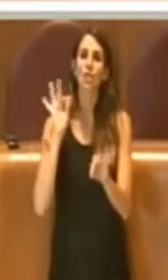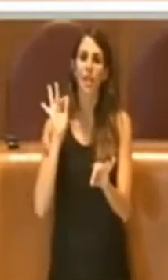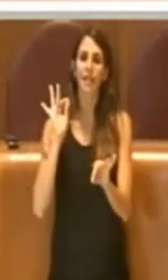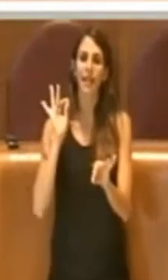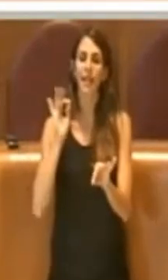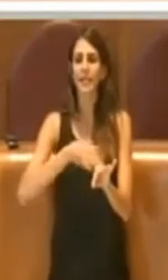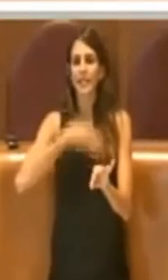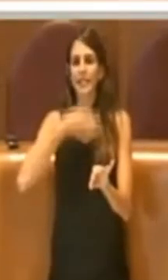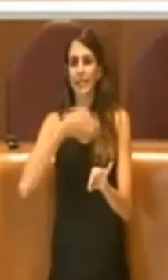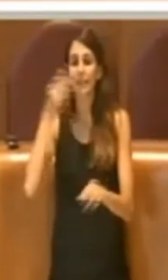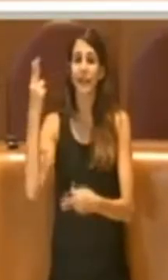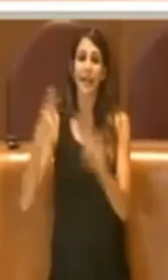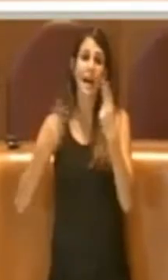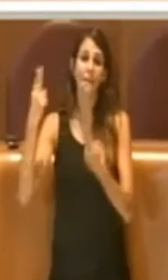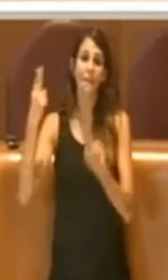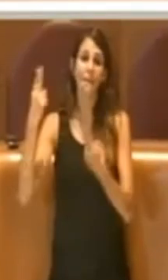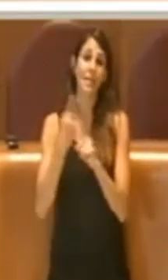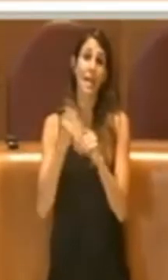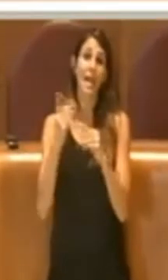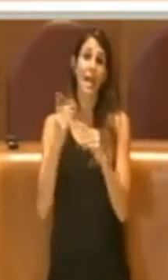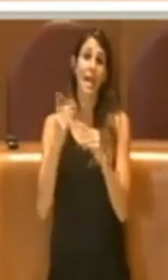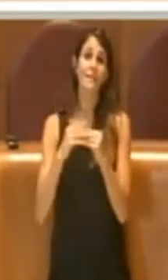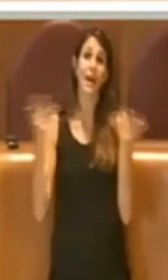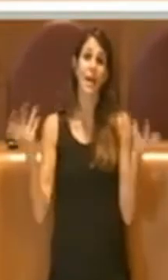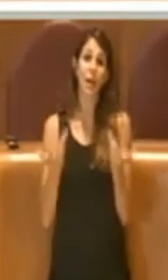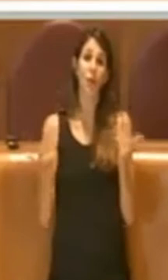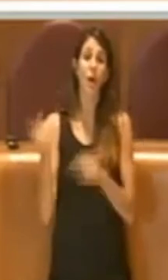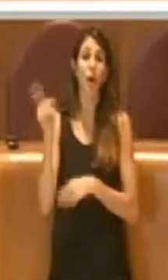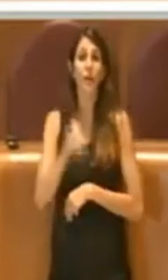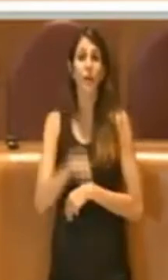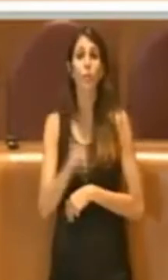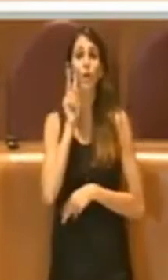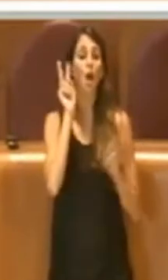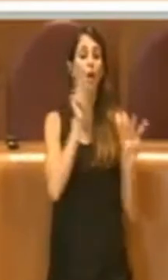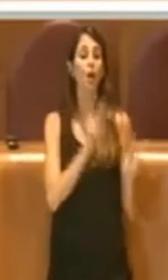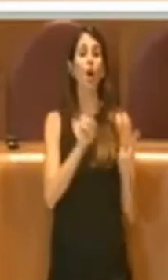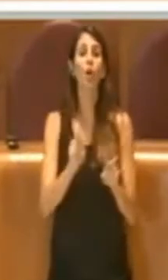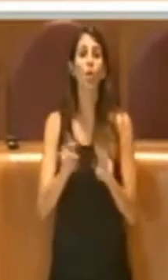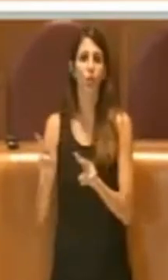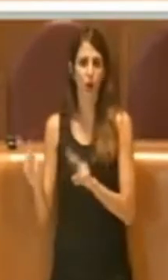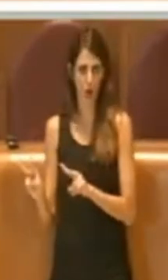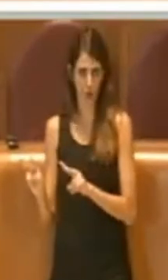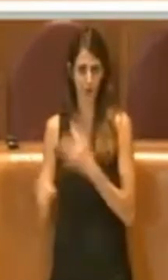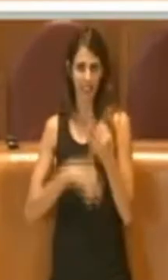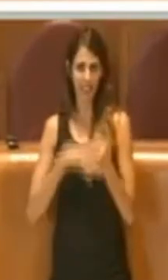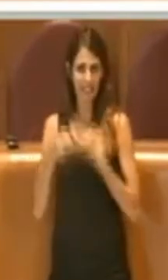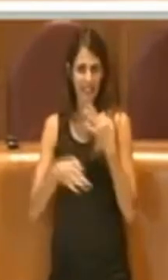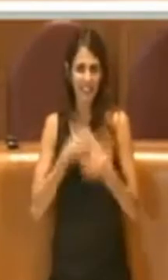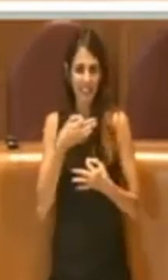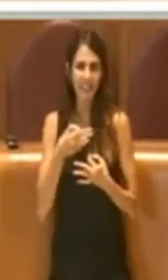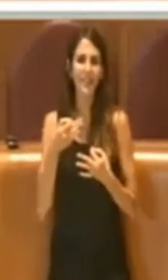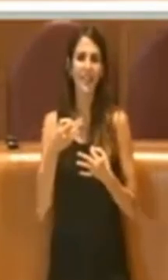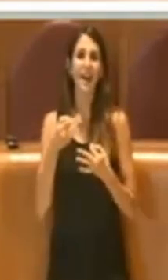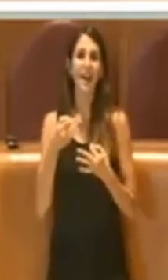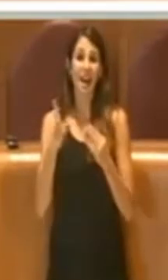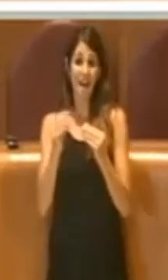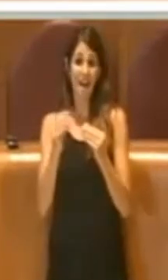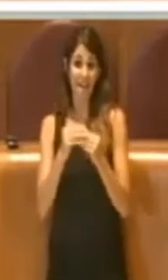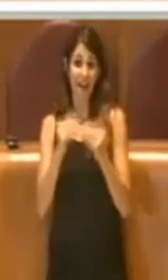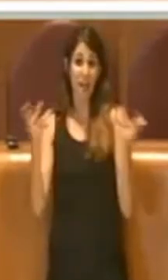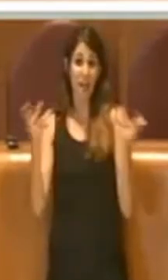affinché l'amministrazione faccia un qualcosa, e poi il controllo, ossia poi controllare che quel qualcosa venga effettivamente